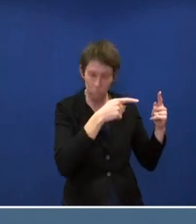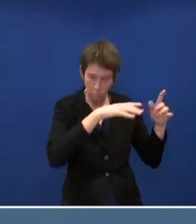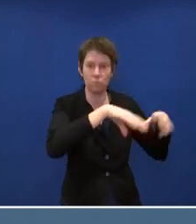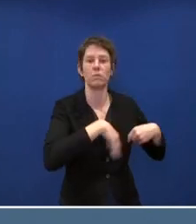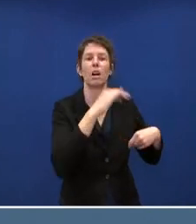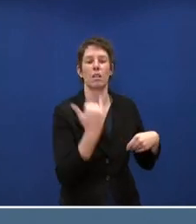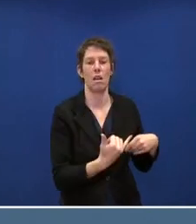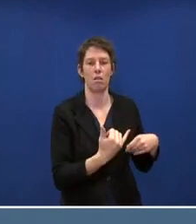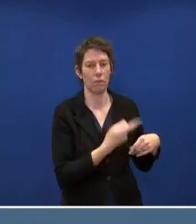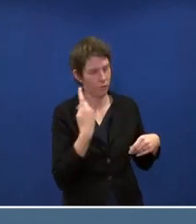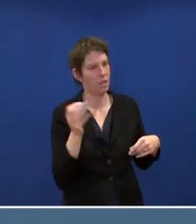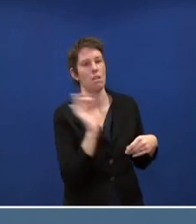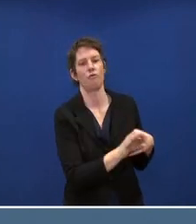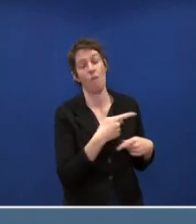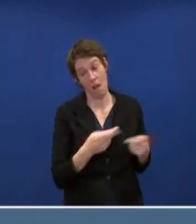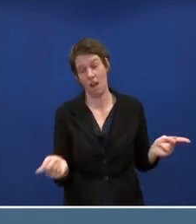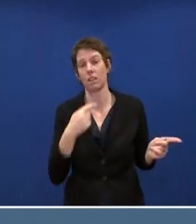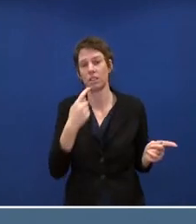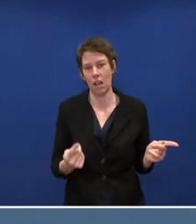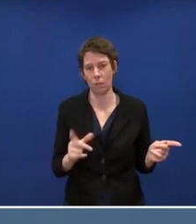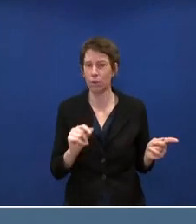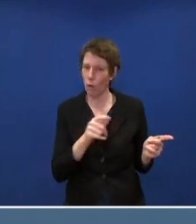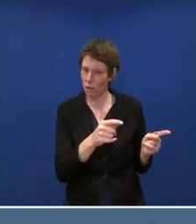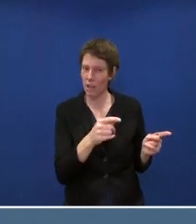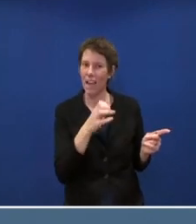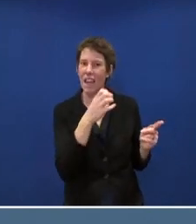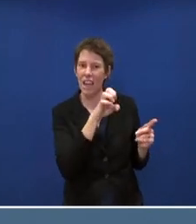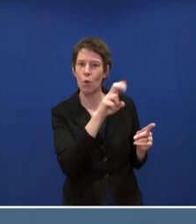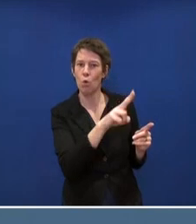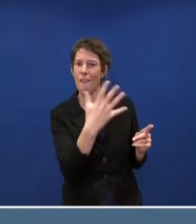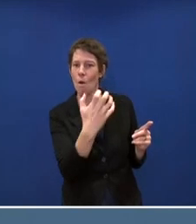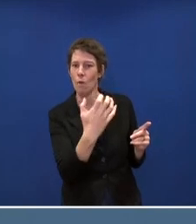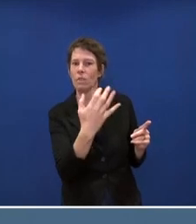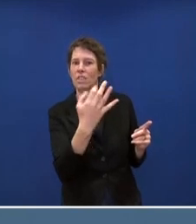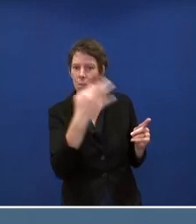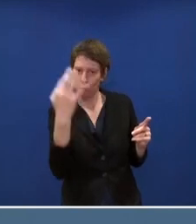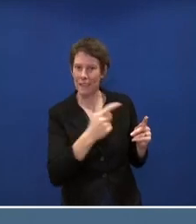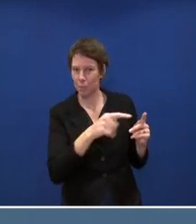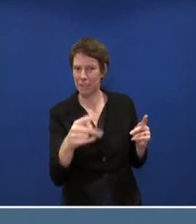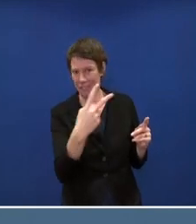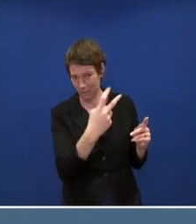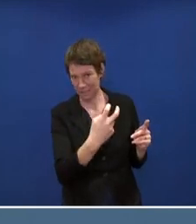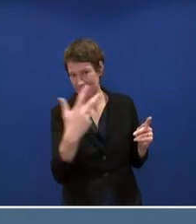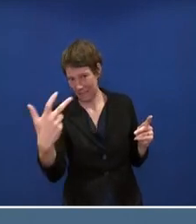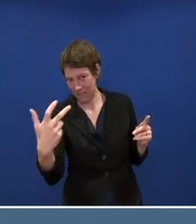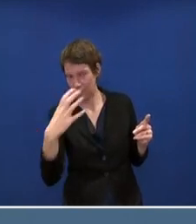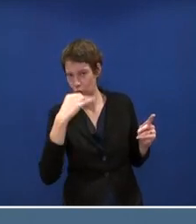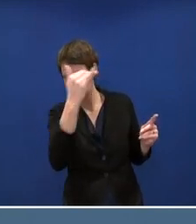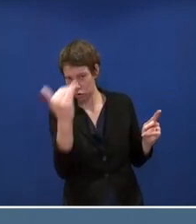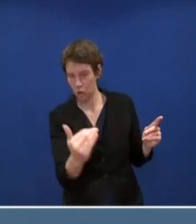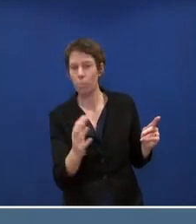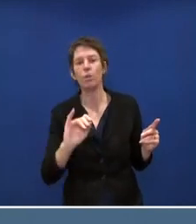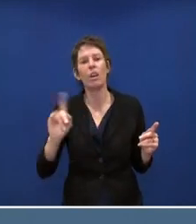wie es die EU-Kommission mit mindestens 55 Prozent vorgegeben hat, um da noch einmal ein klares Signal jetzt zu senden vor